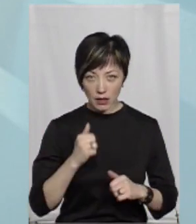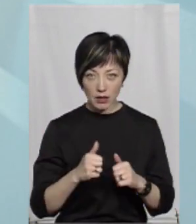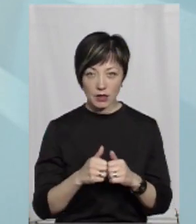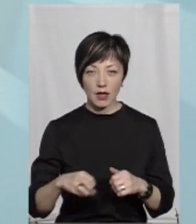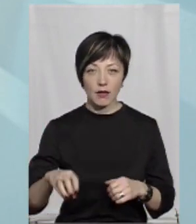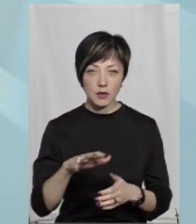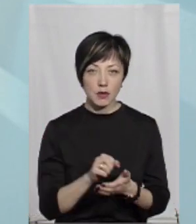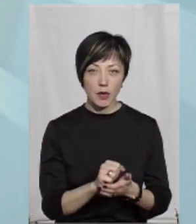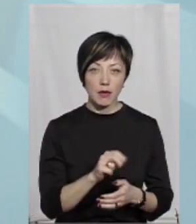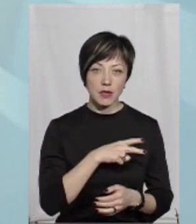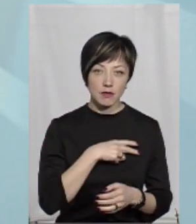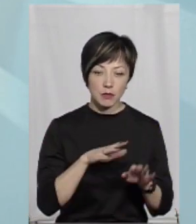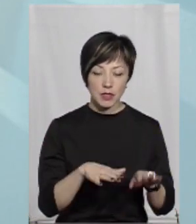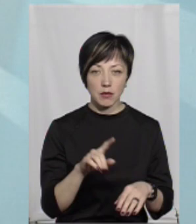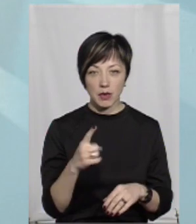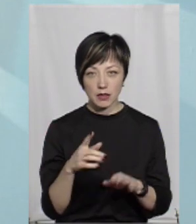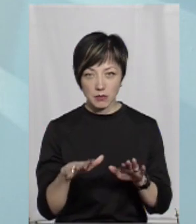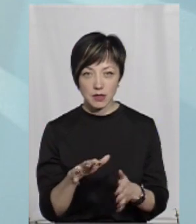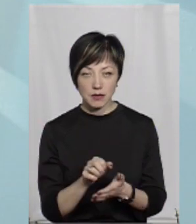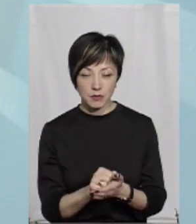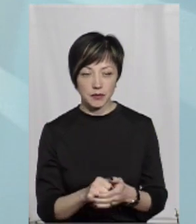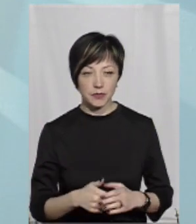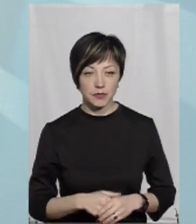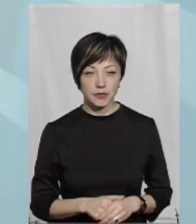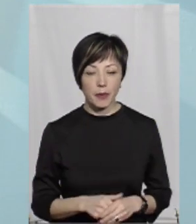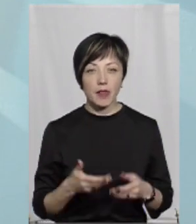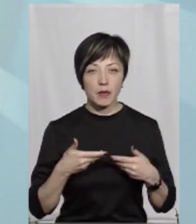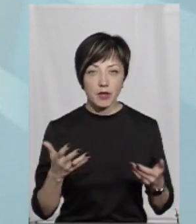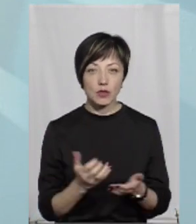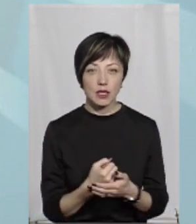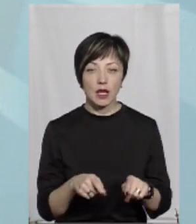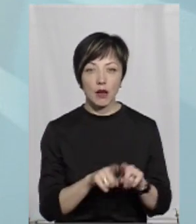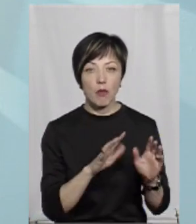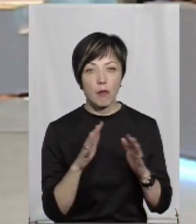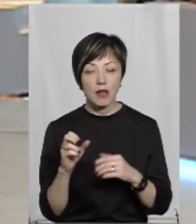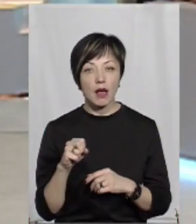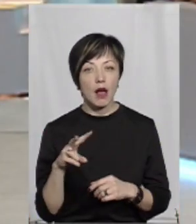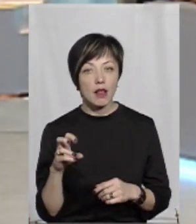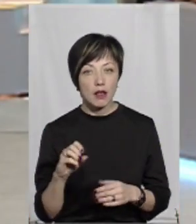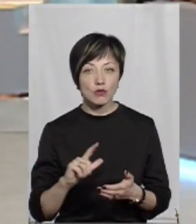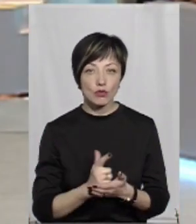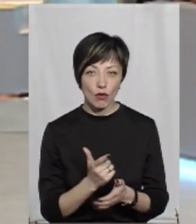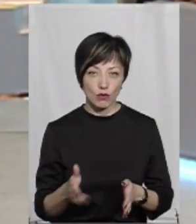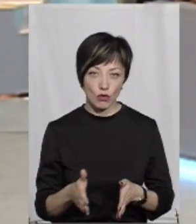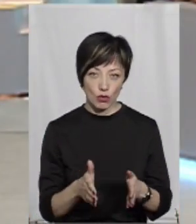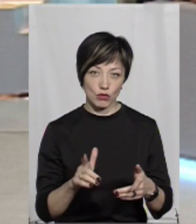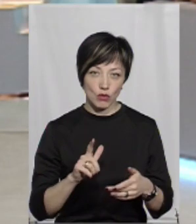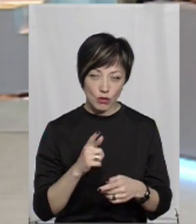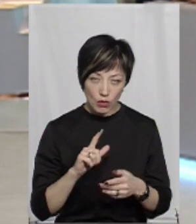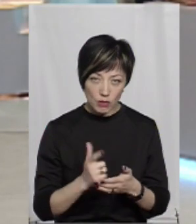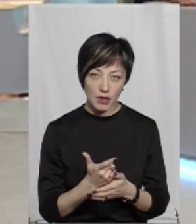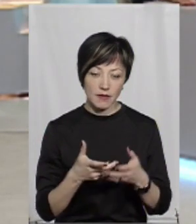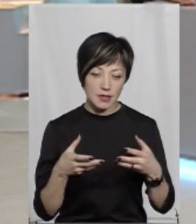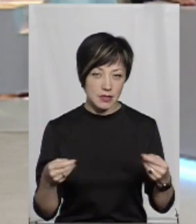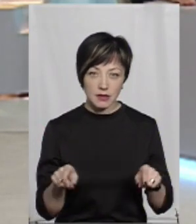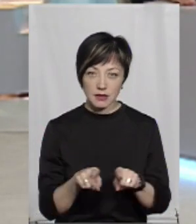призові місця. перші місця теж. Ми досягли таких моментів, але знову дороги. Ну, зараз